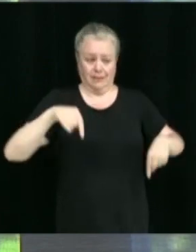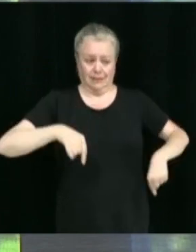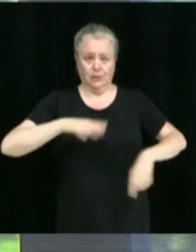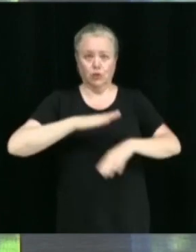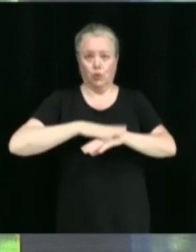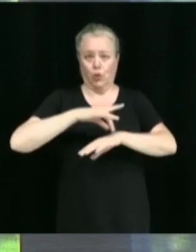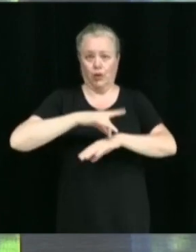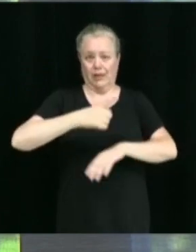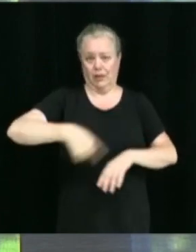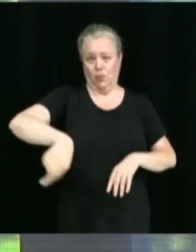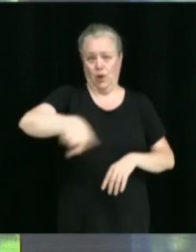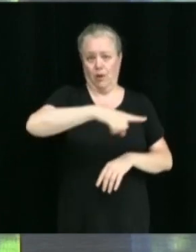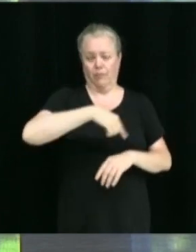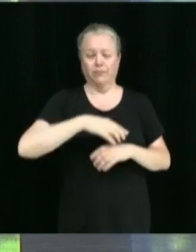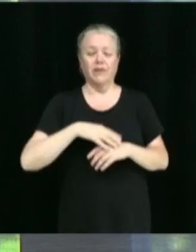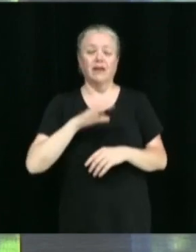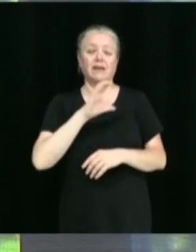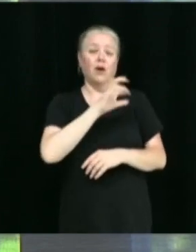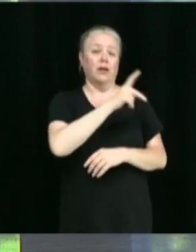Caroline Pilon.